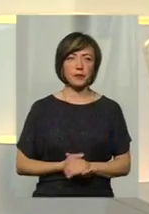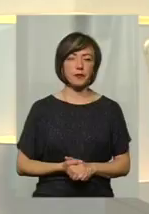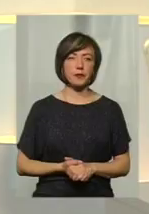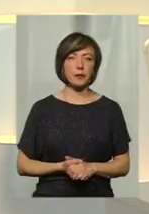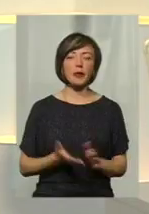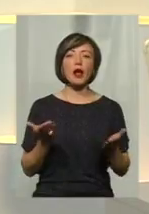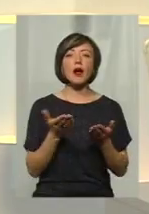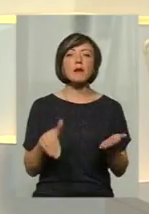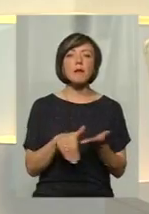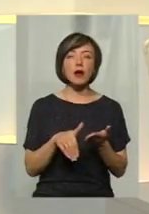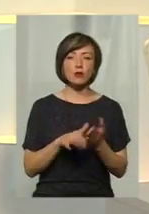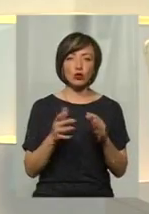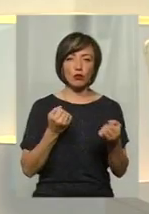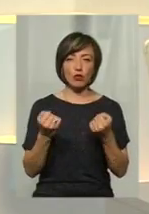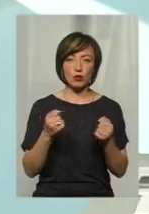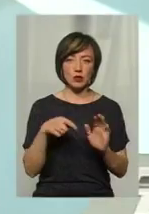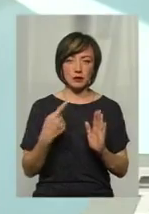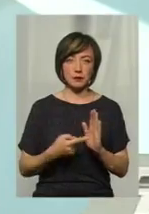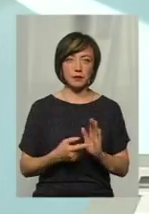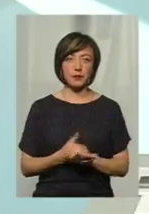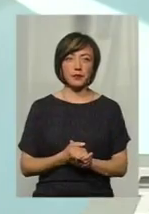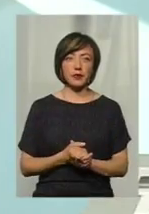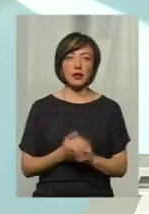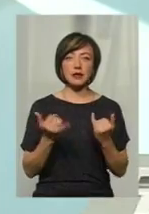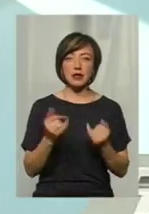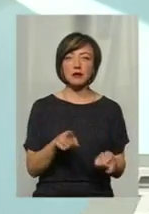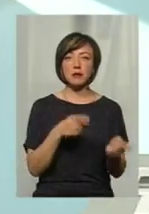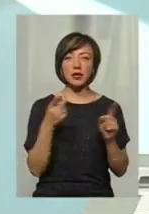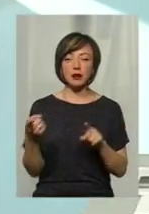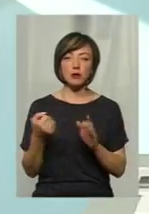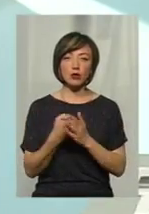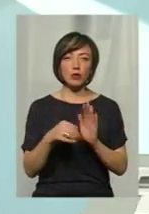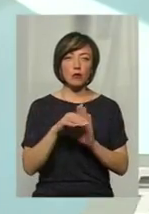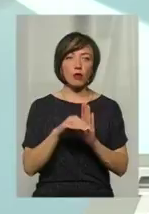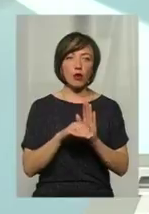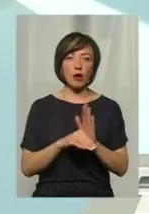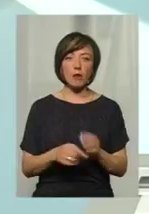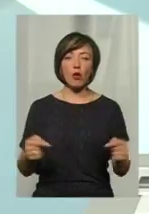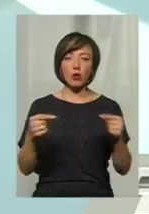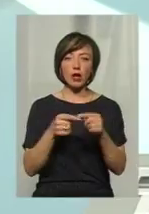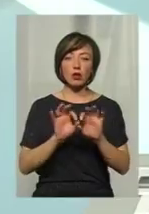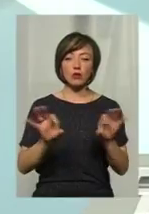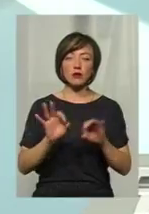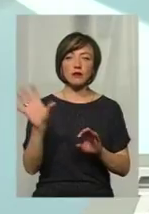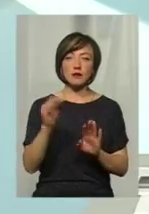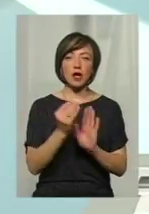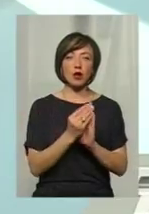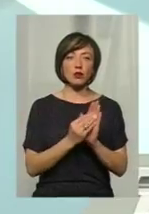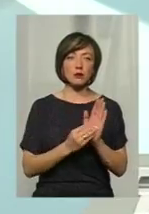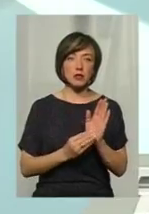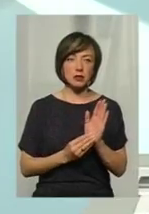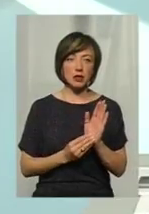якими методами? А зараз ми перейдемо до програми, як конкретно все розкажу, тому що в нас все розписано